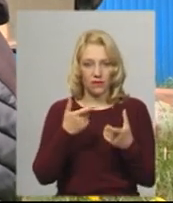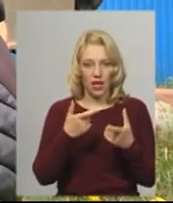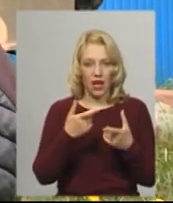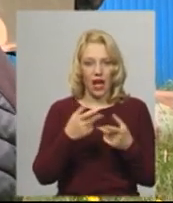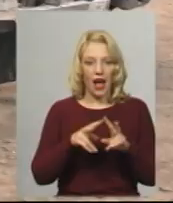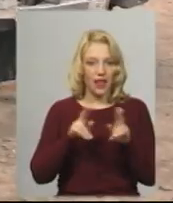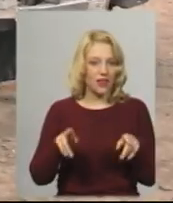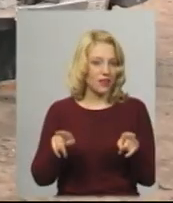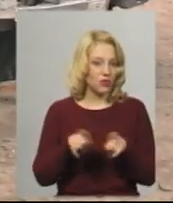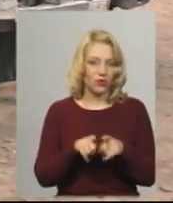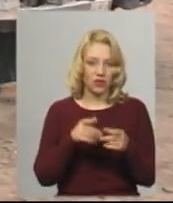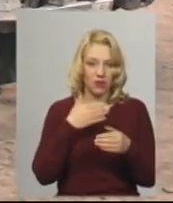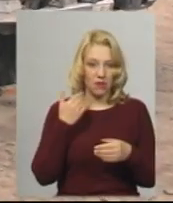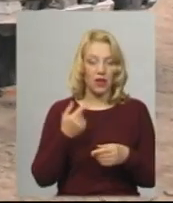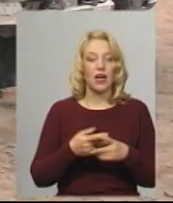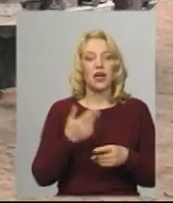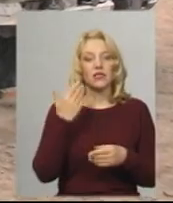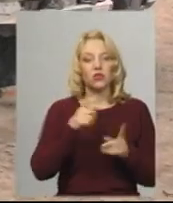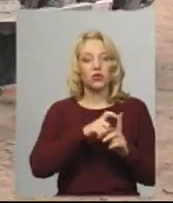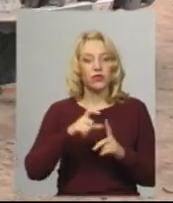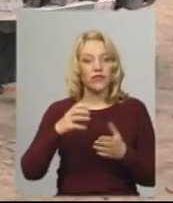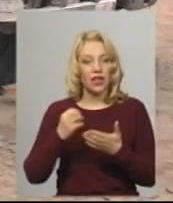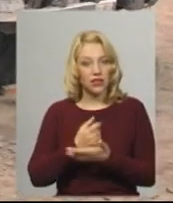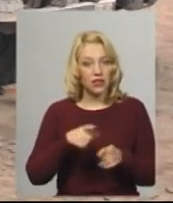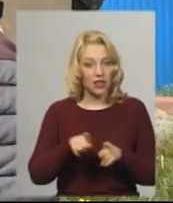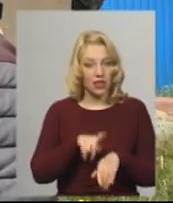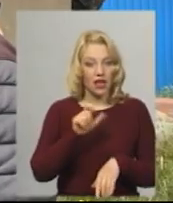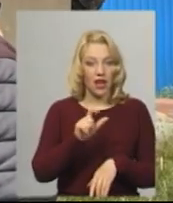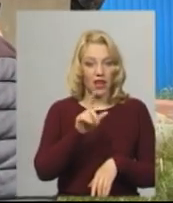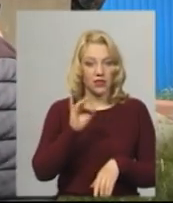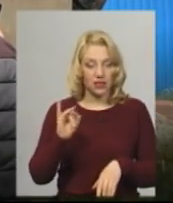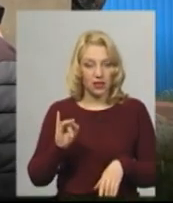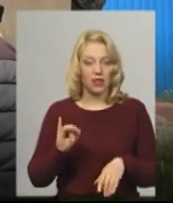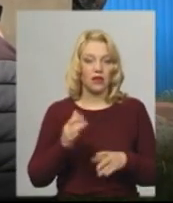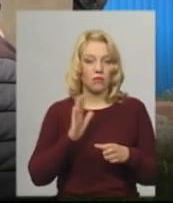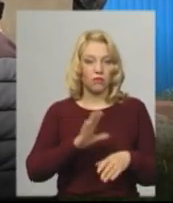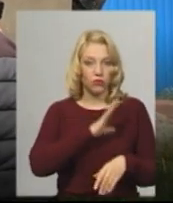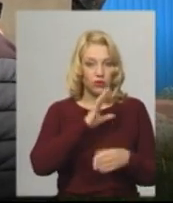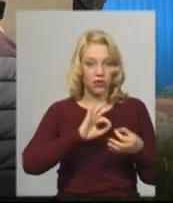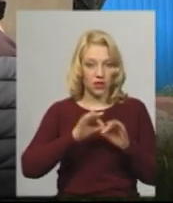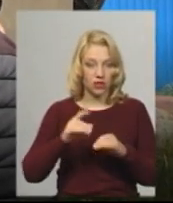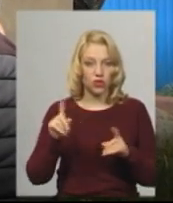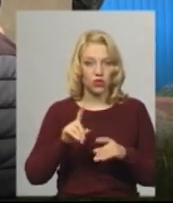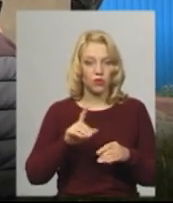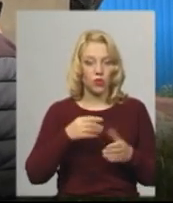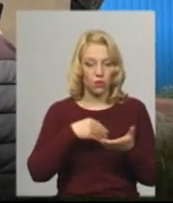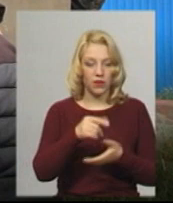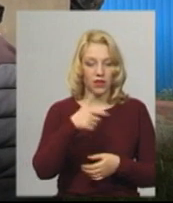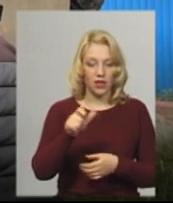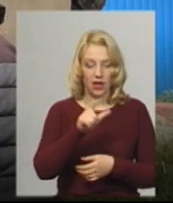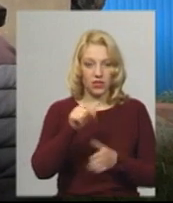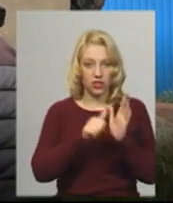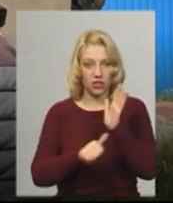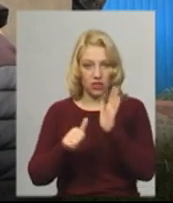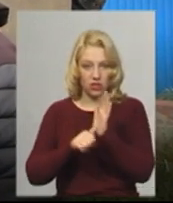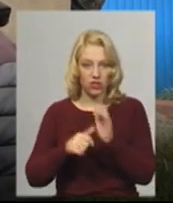Аналогів поки немає. Із його слів, знайти в Україні такі гази було складно. Перед тим, як купити ГАЗ-66, ми об'їздили всю Західну